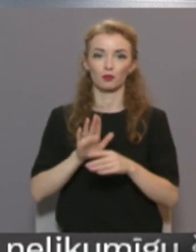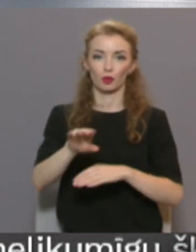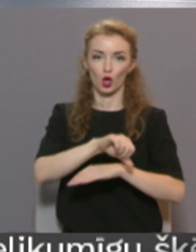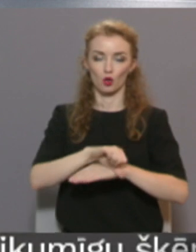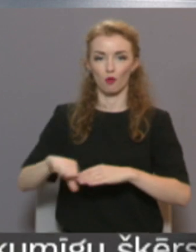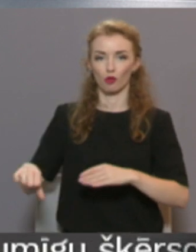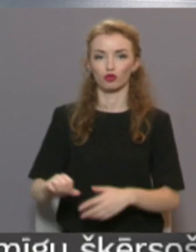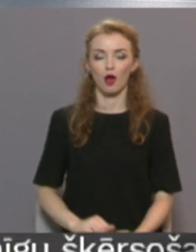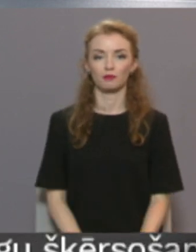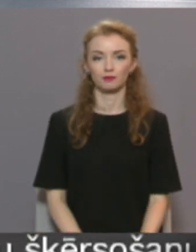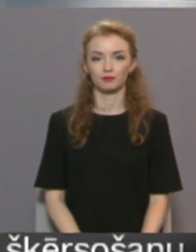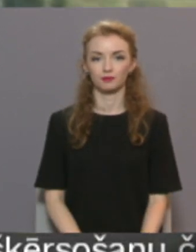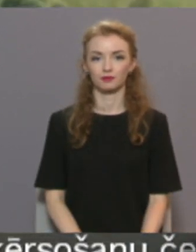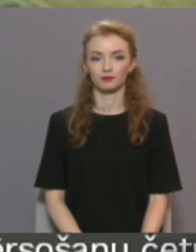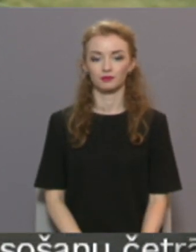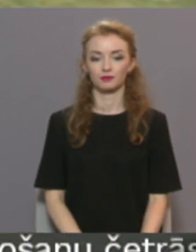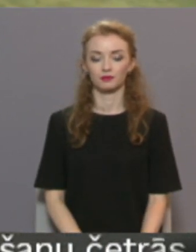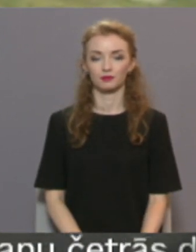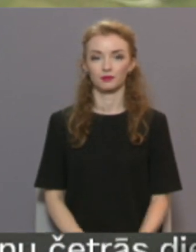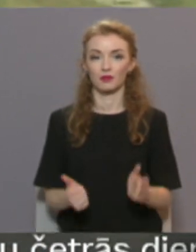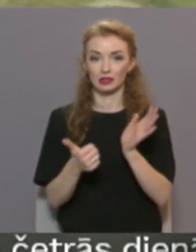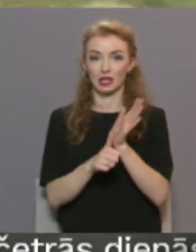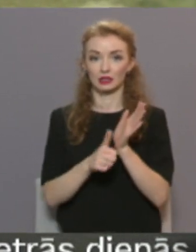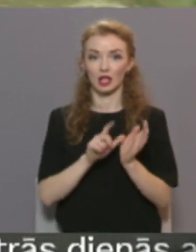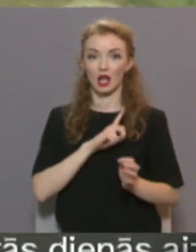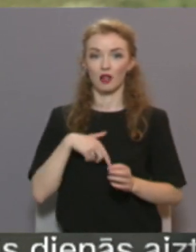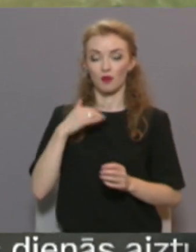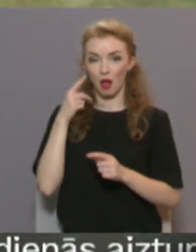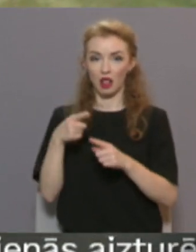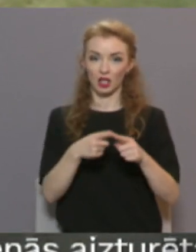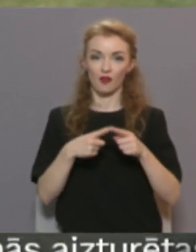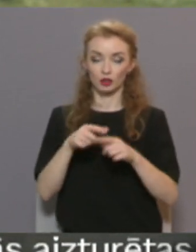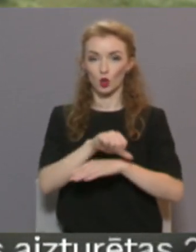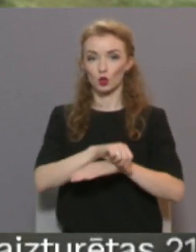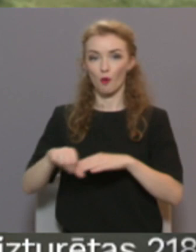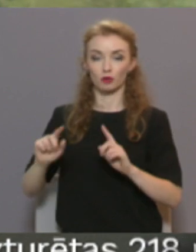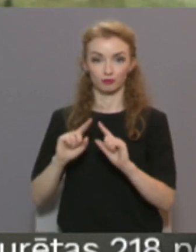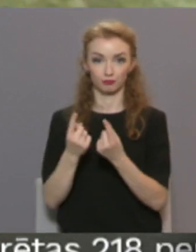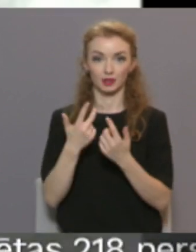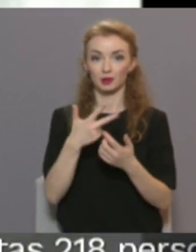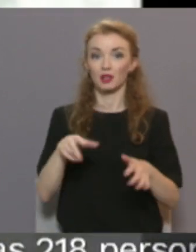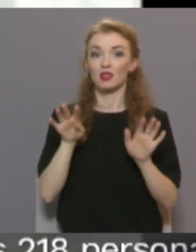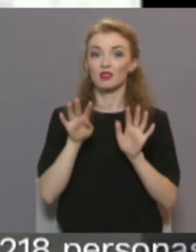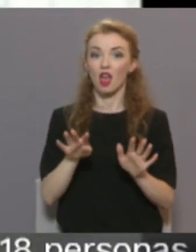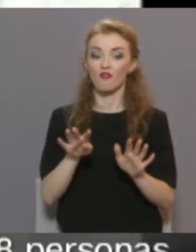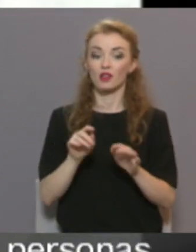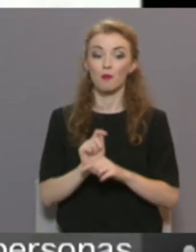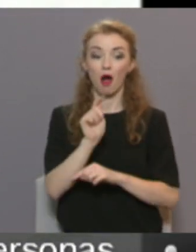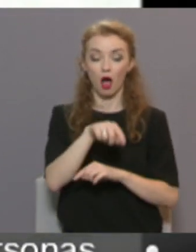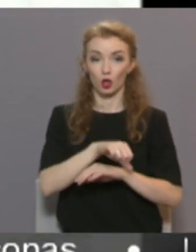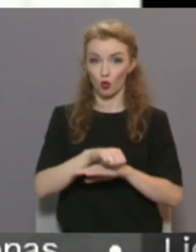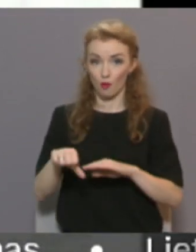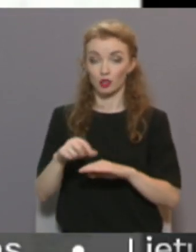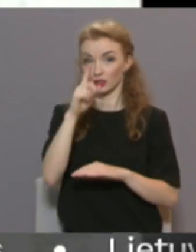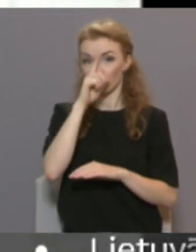ģirds Virbulis. Sestdien Latvijas Baltkrievijas robežas tūmā aizturēta 39 robeža pārkāpēja sveidien